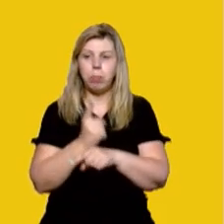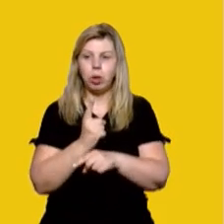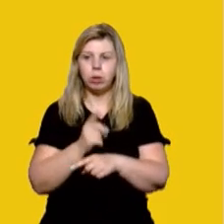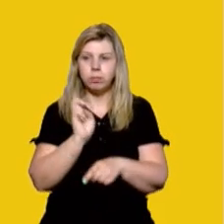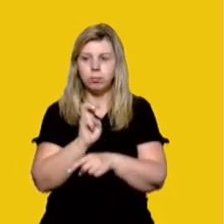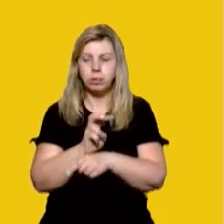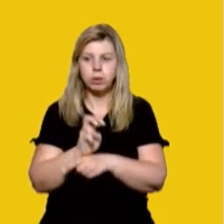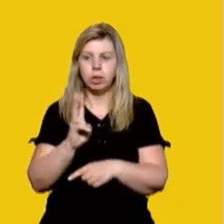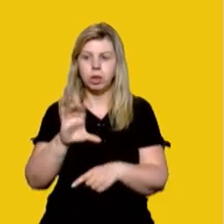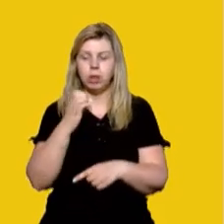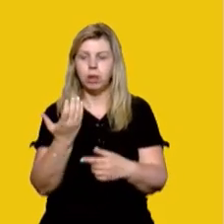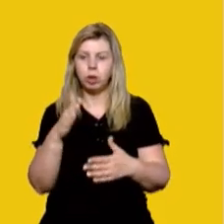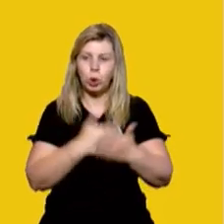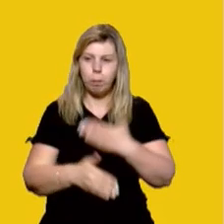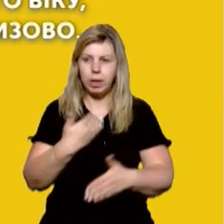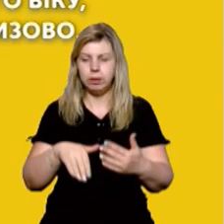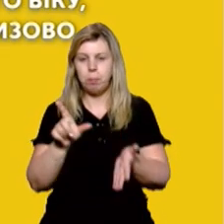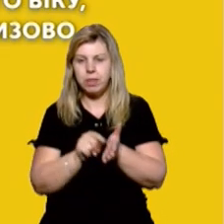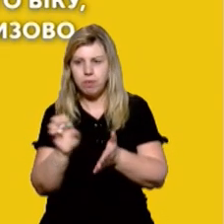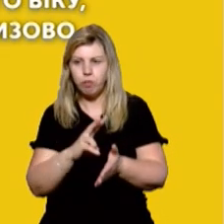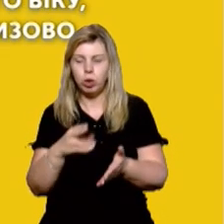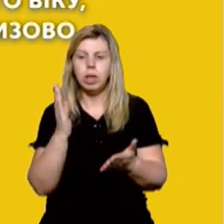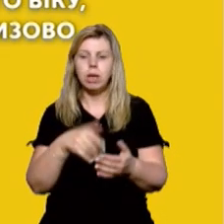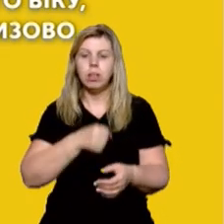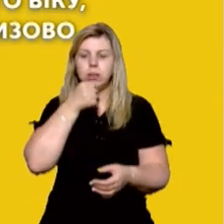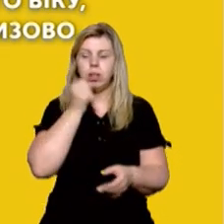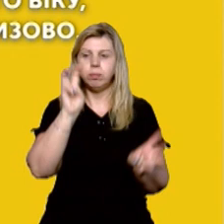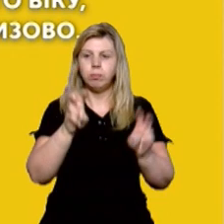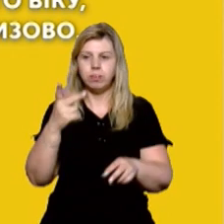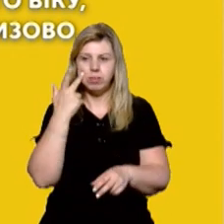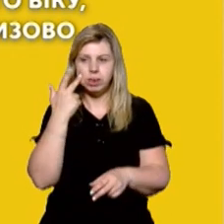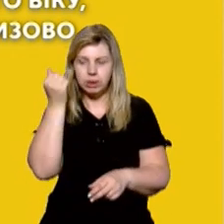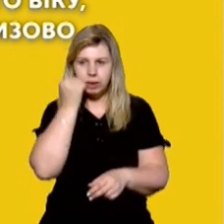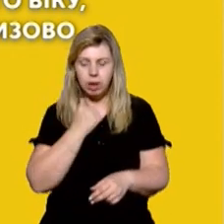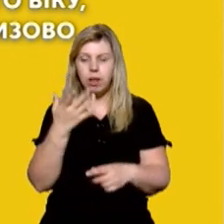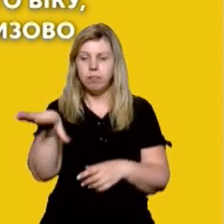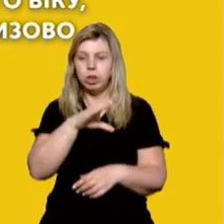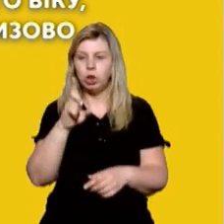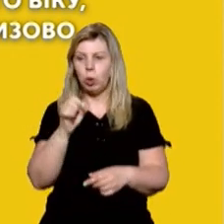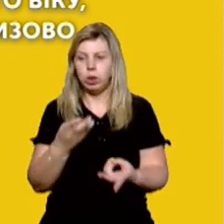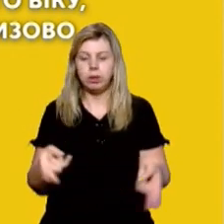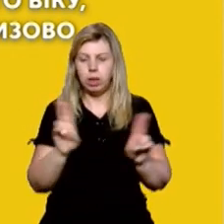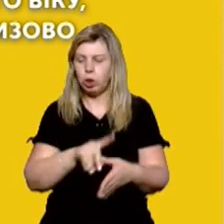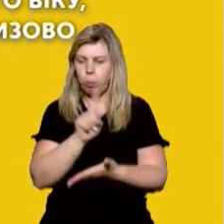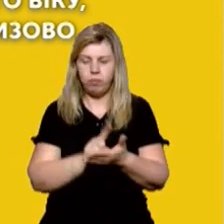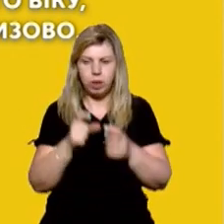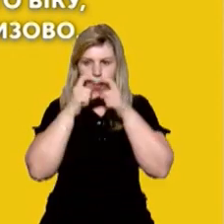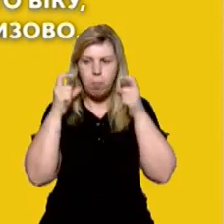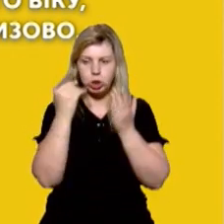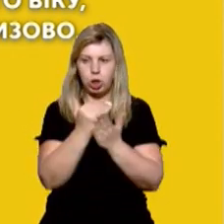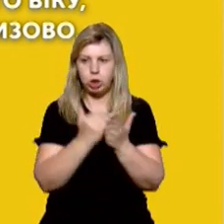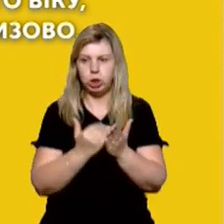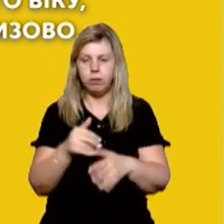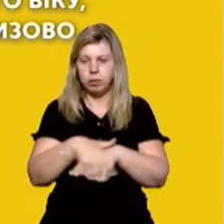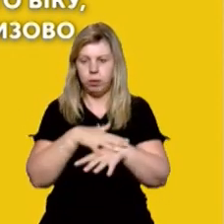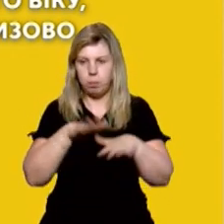відвідувати установи соціального захисту, в яких перебувають люди похилого віку. Для всіх зон залишається обов'язковий масковий режим у